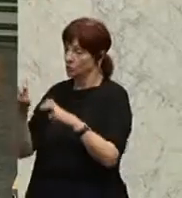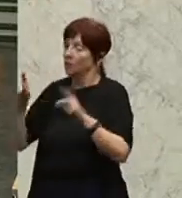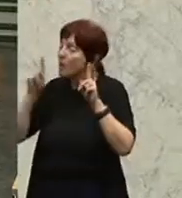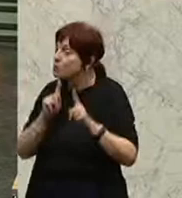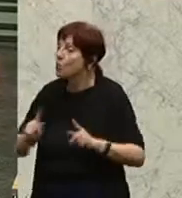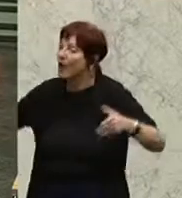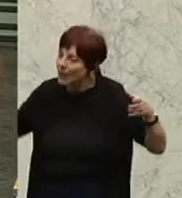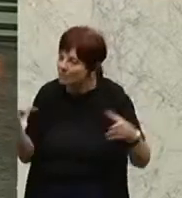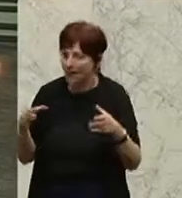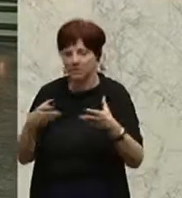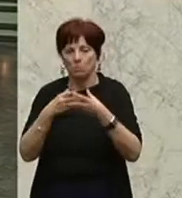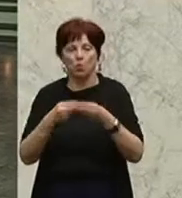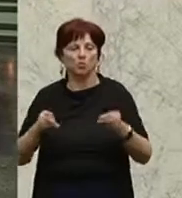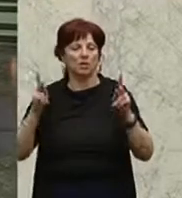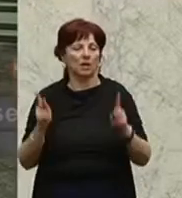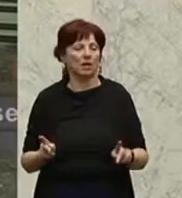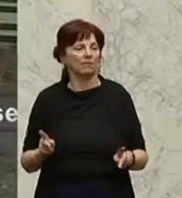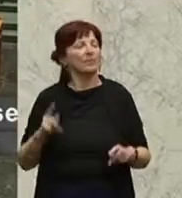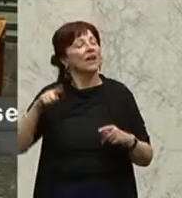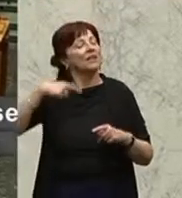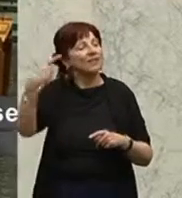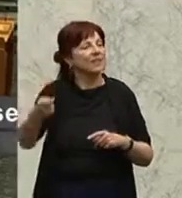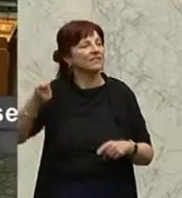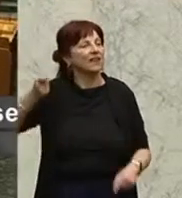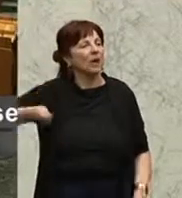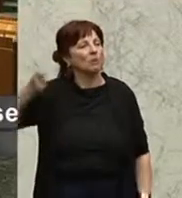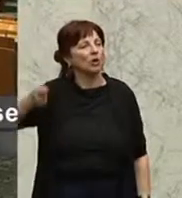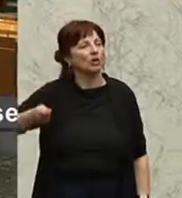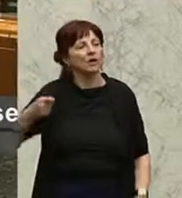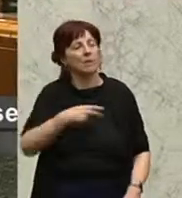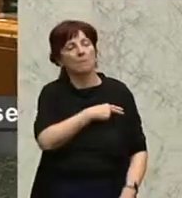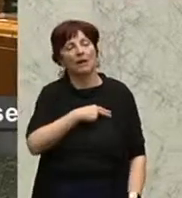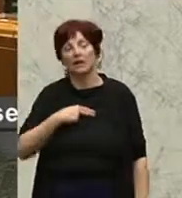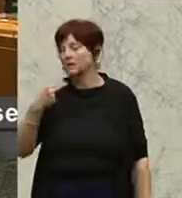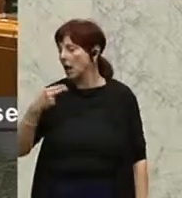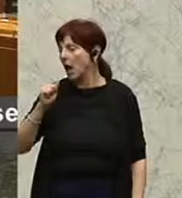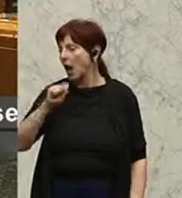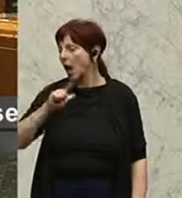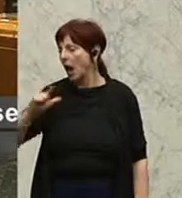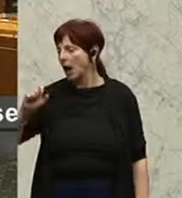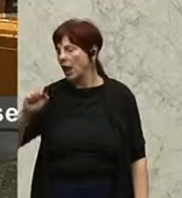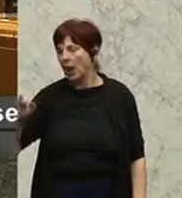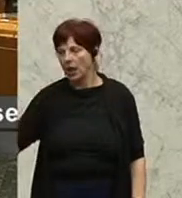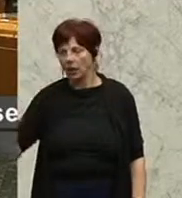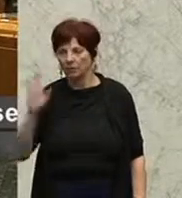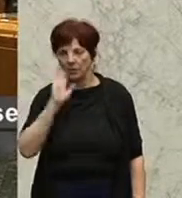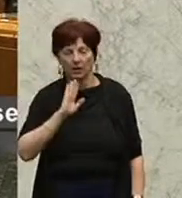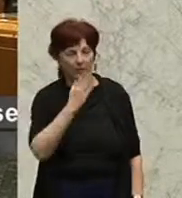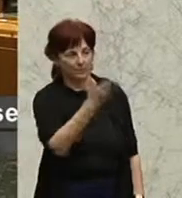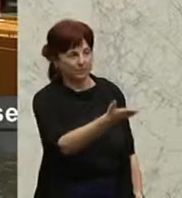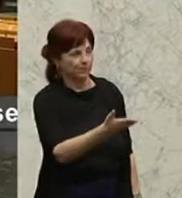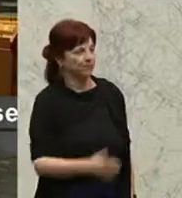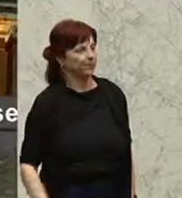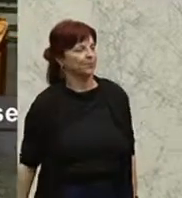Ein Rundumschlag von der grünen Integrationssprecherin Aleph Koron, was die österreichische